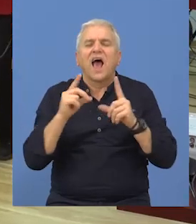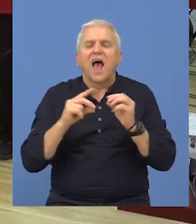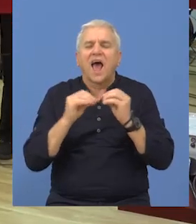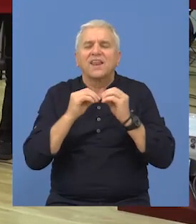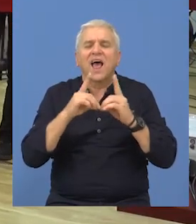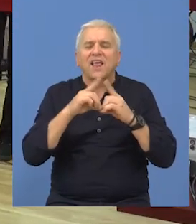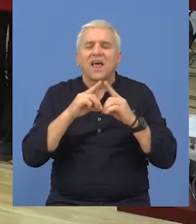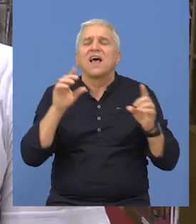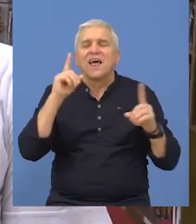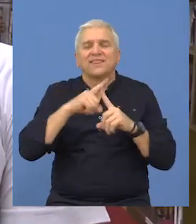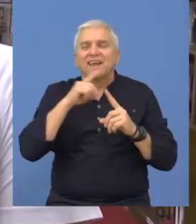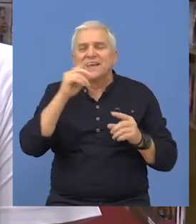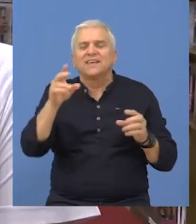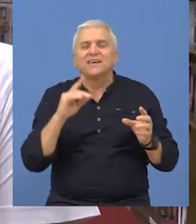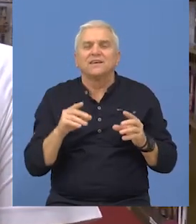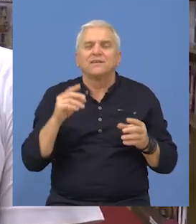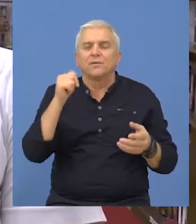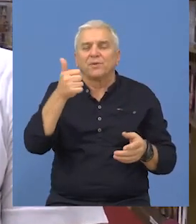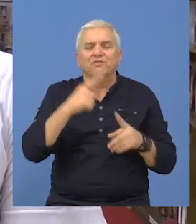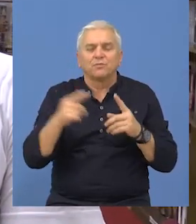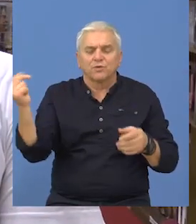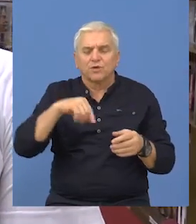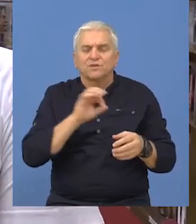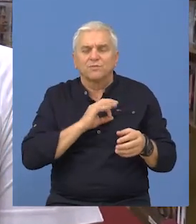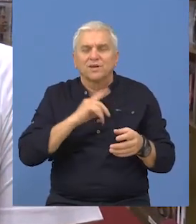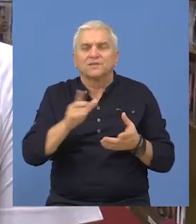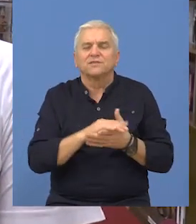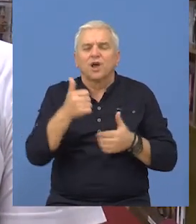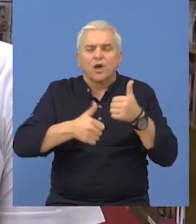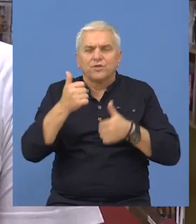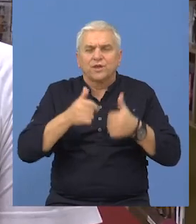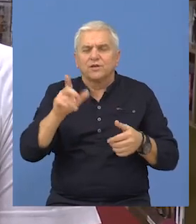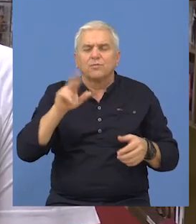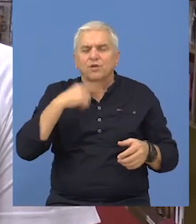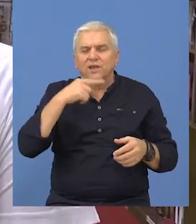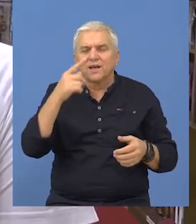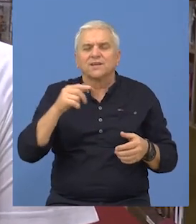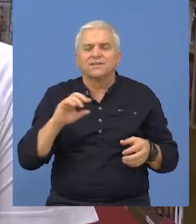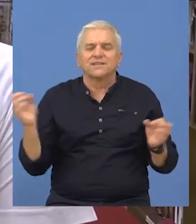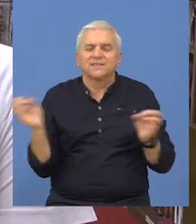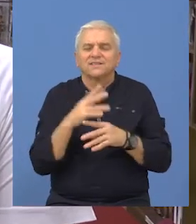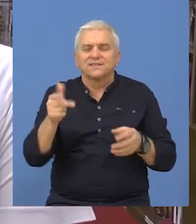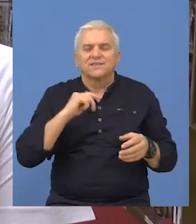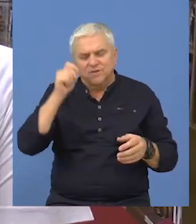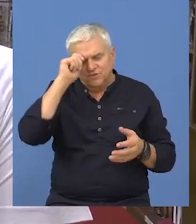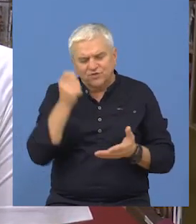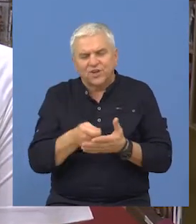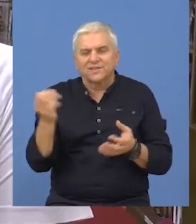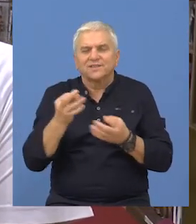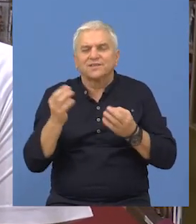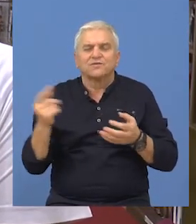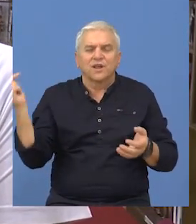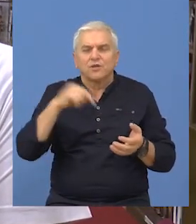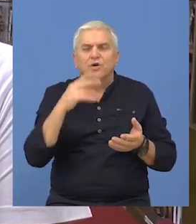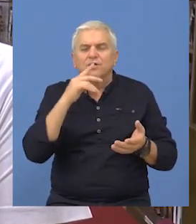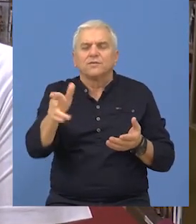i Mikloš Benedek. Ovo je moj prvi put u Bečeju na ovom konkursu i mogu vam reći da sam izuzetno srećna i počastovana zato